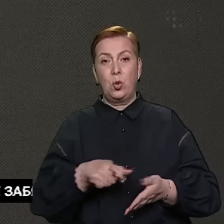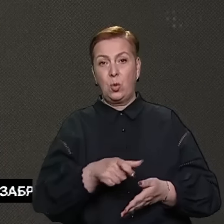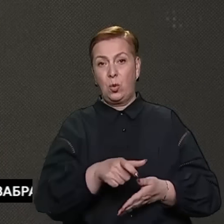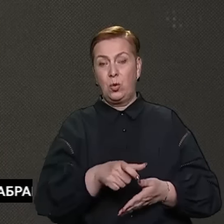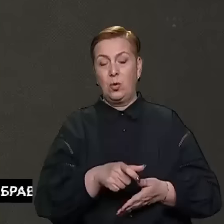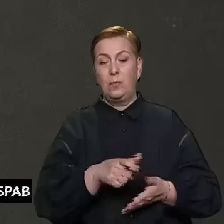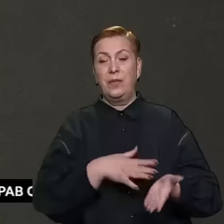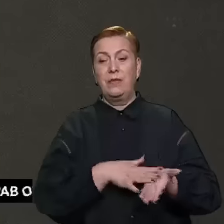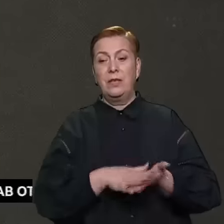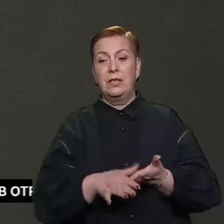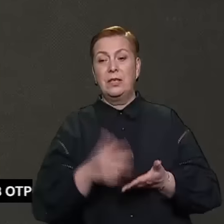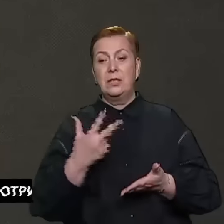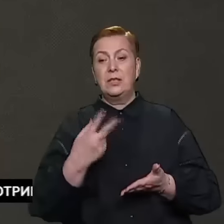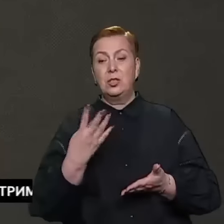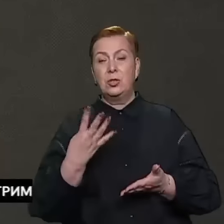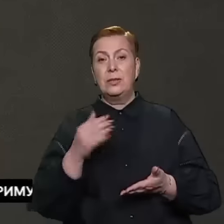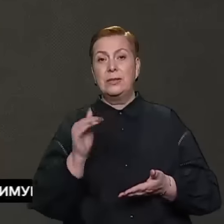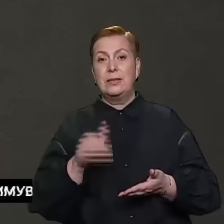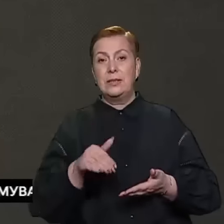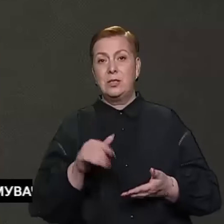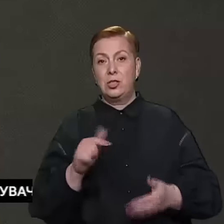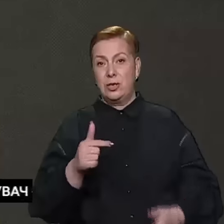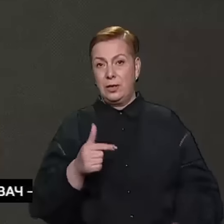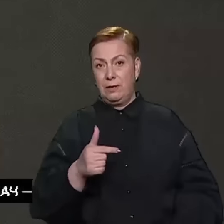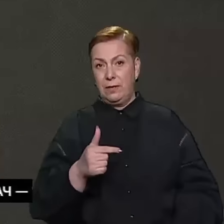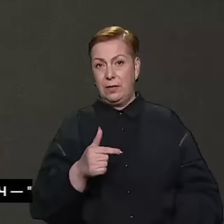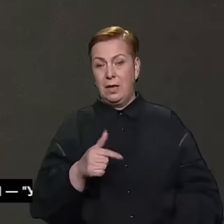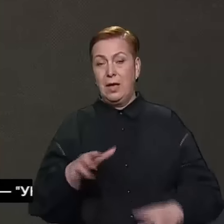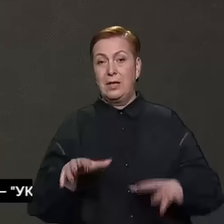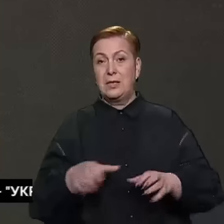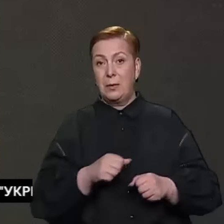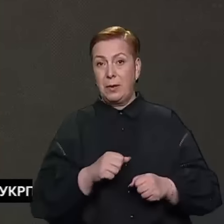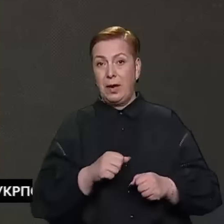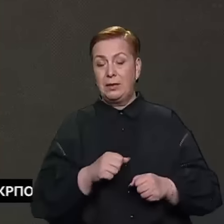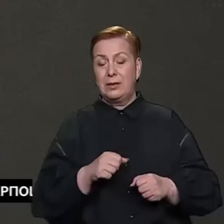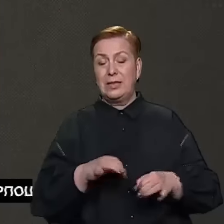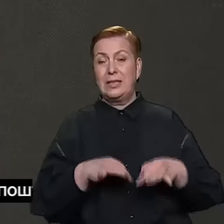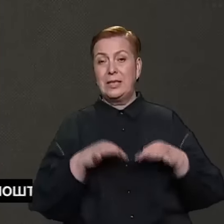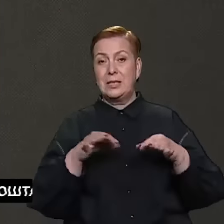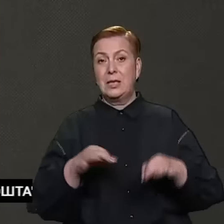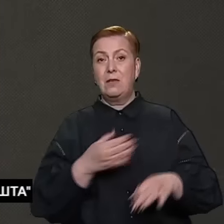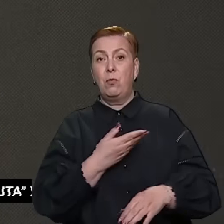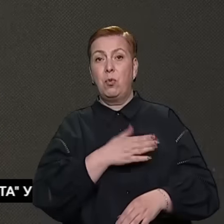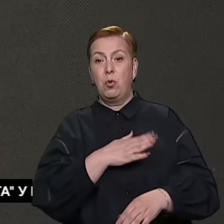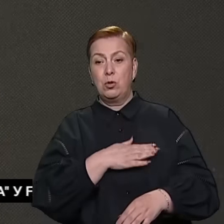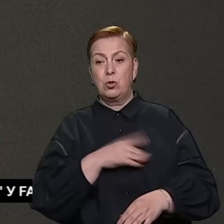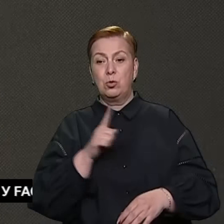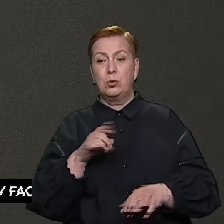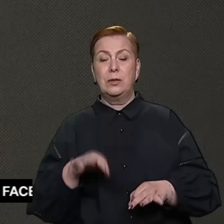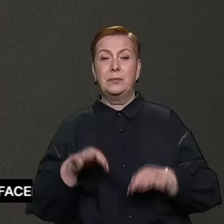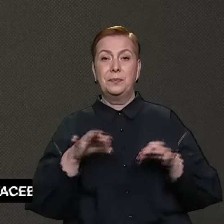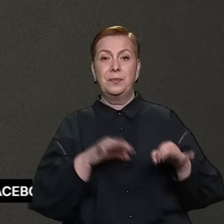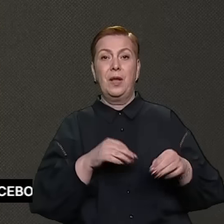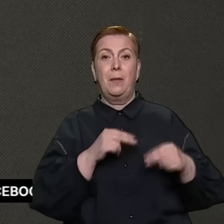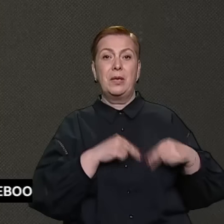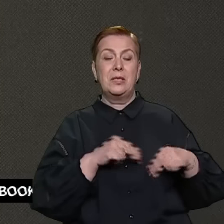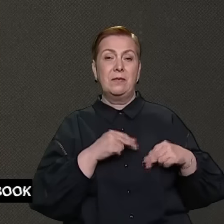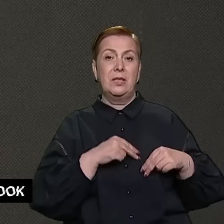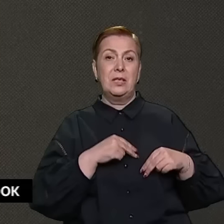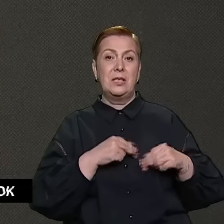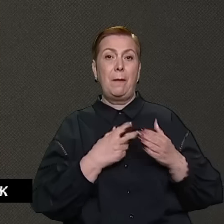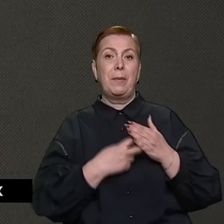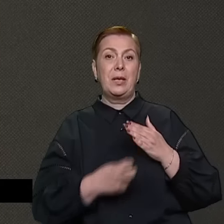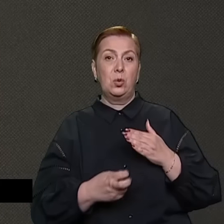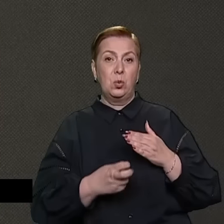Єрьоміна. Витратили 34 тисячі гривень. Говорить, забрати його їздили автівкою в Польщу. Туди його привезла працівниця притулку.